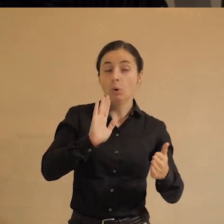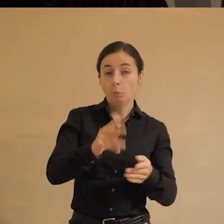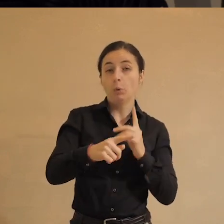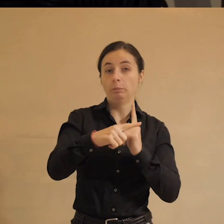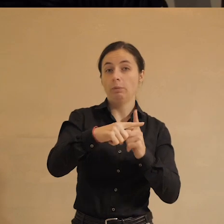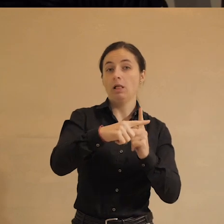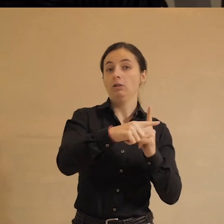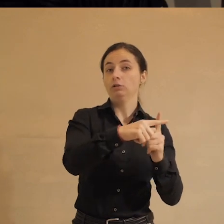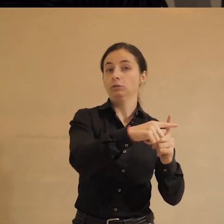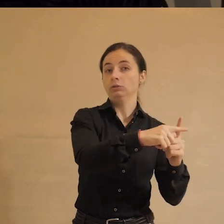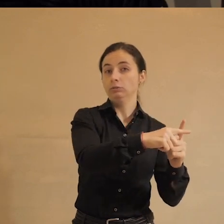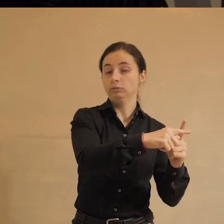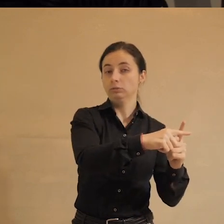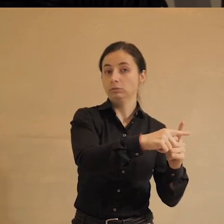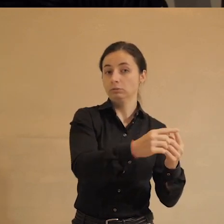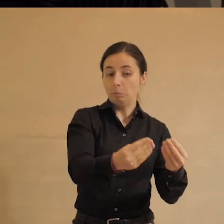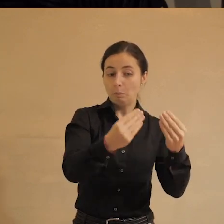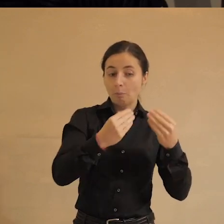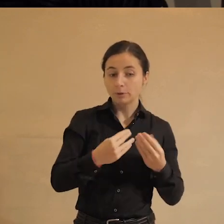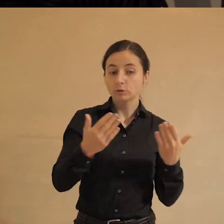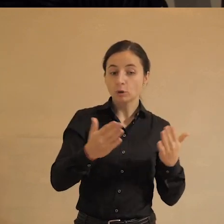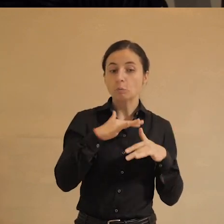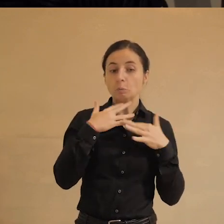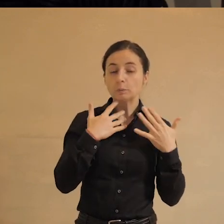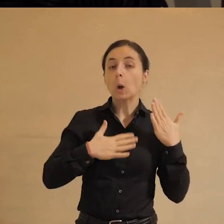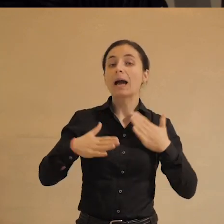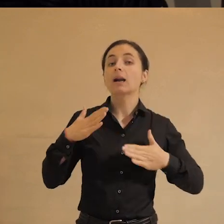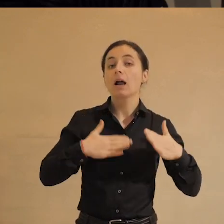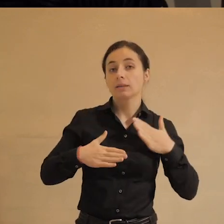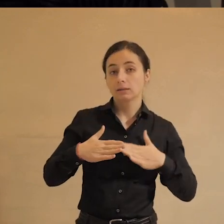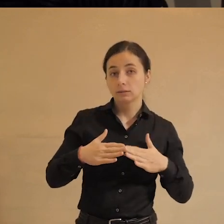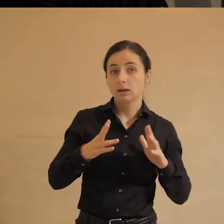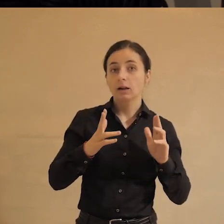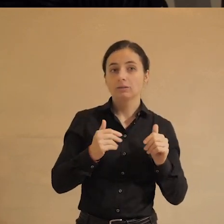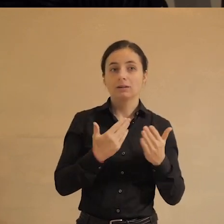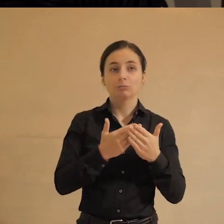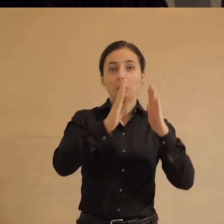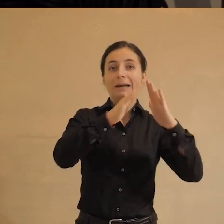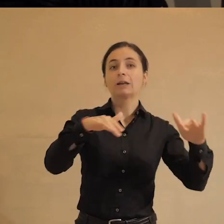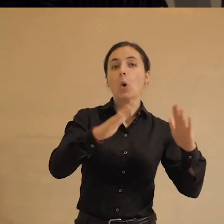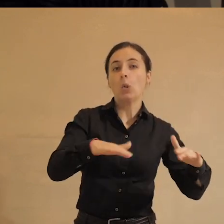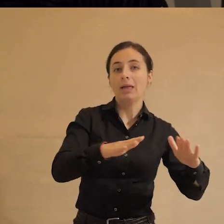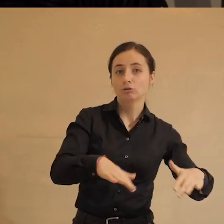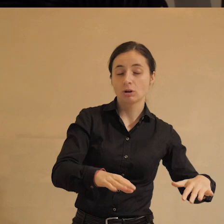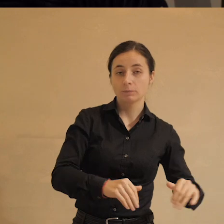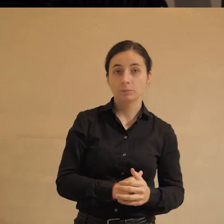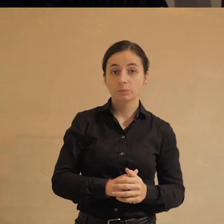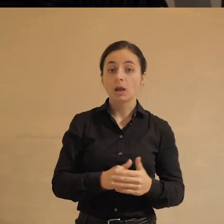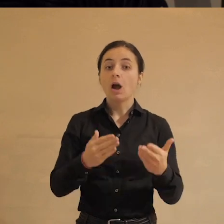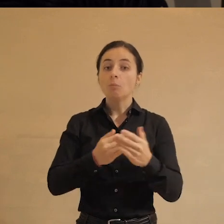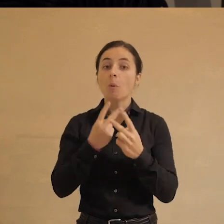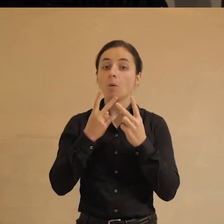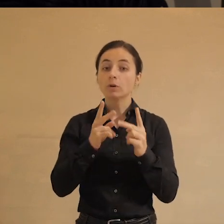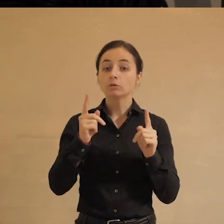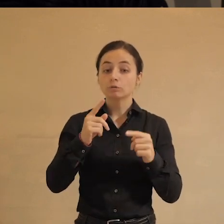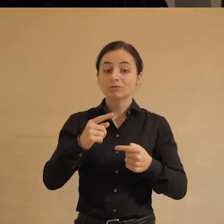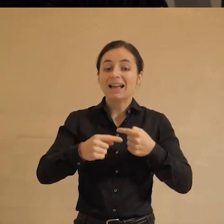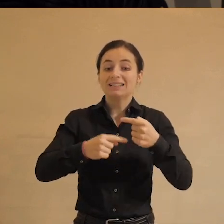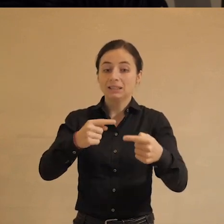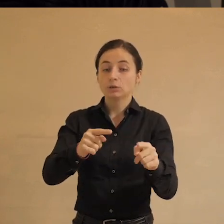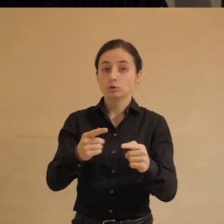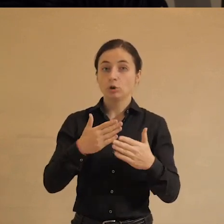технические открытия тоже вам принесут много-много радостей, как елочка. Мы увидим в дальнейшем, что наши с вами